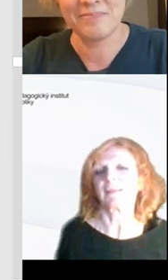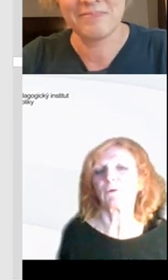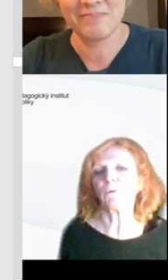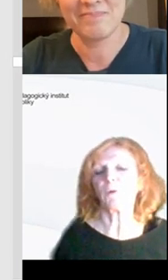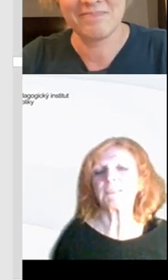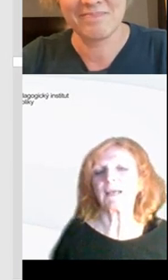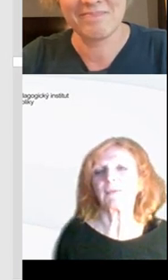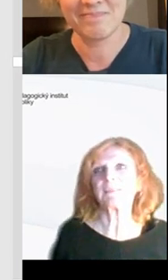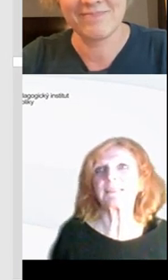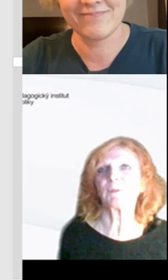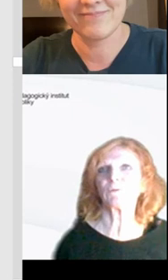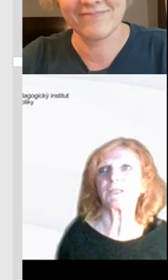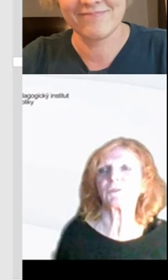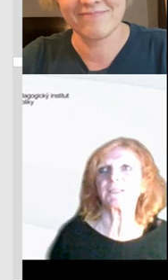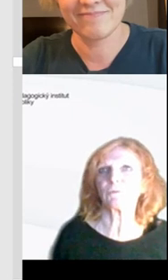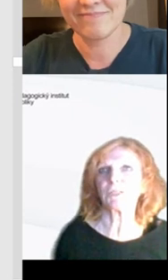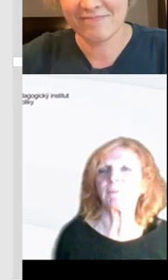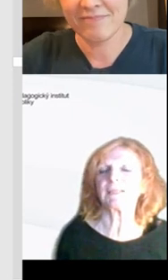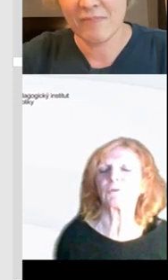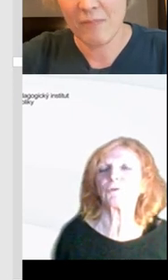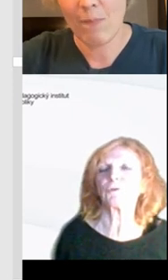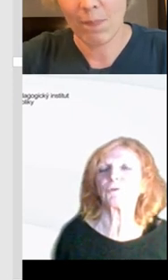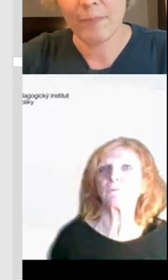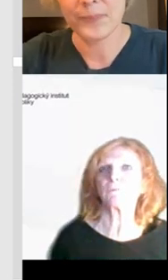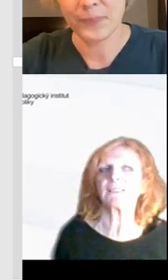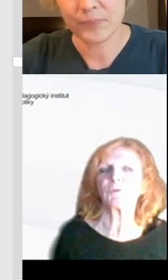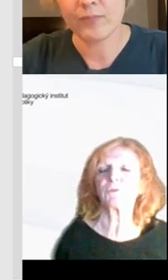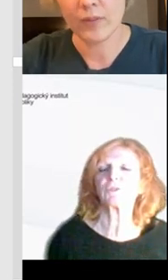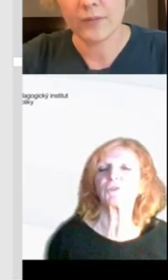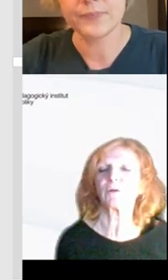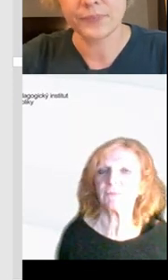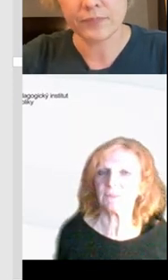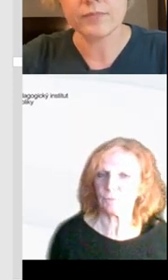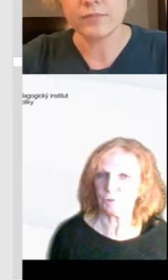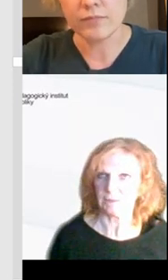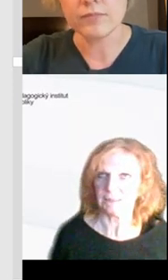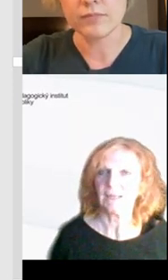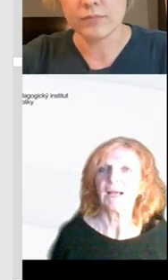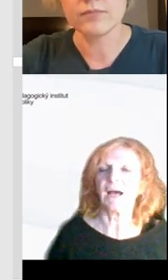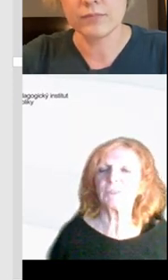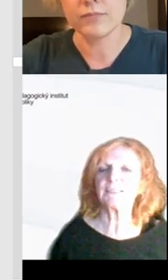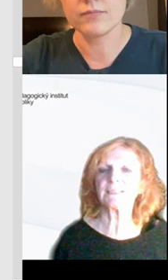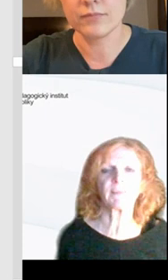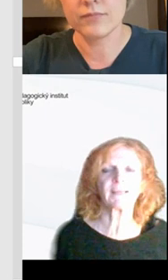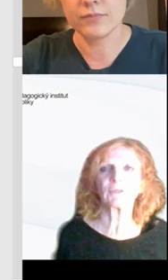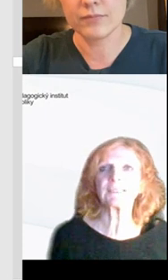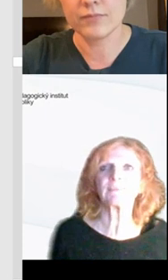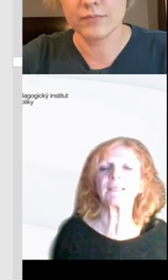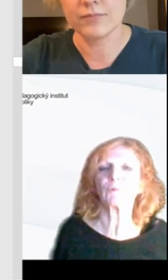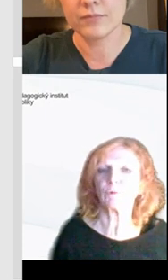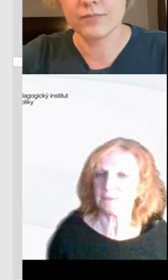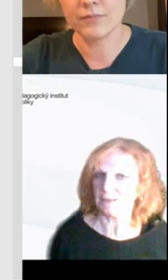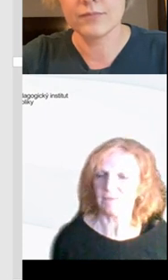ani nejde. Děkuju moc a my jsme si s Milou řekli, že se soustředíme na to, co je v tom praktickém životě těch žáků nejvíc využitelným. A oni se s tím